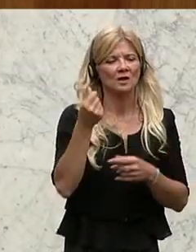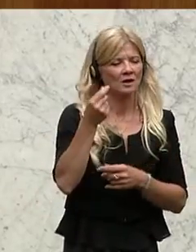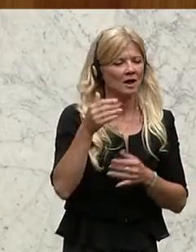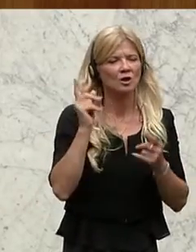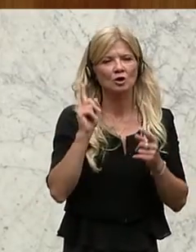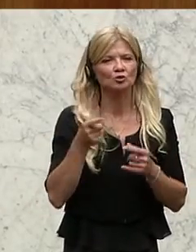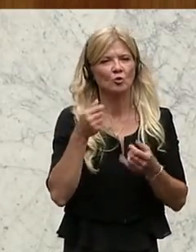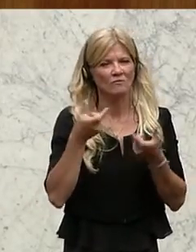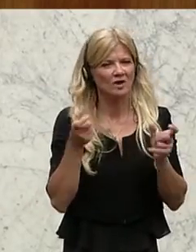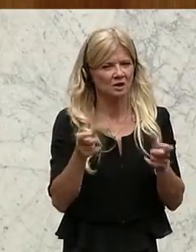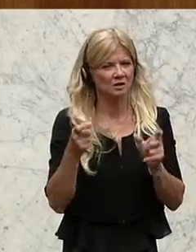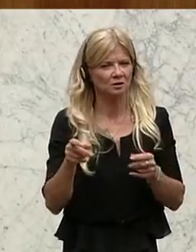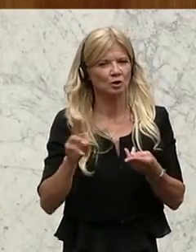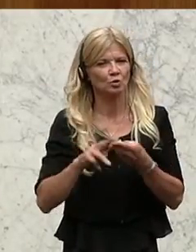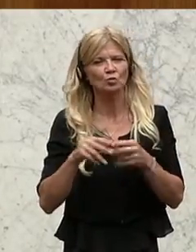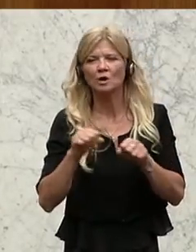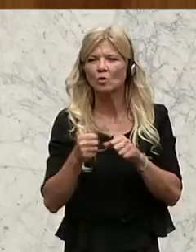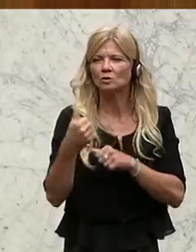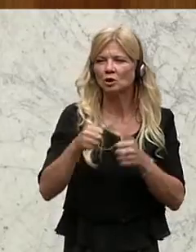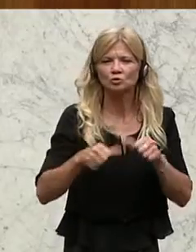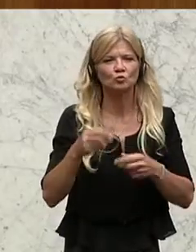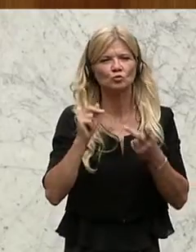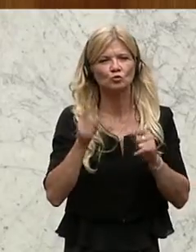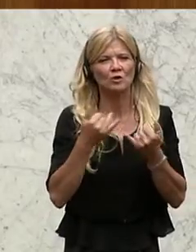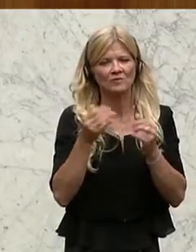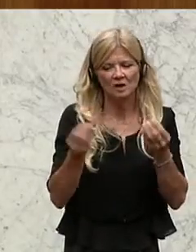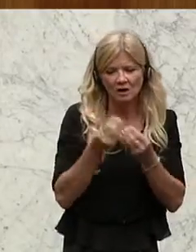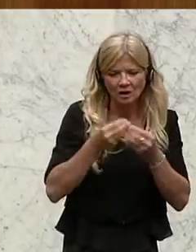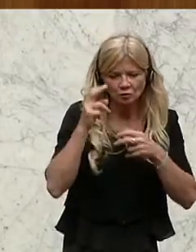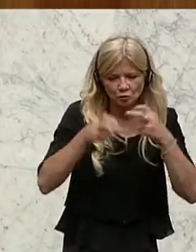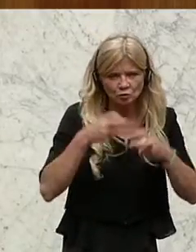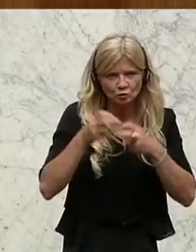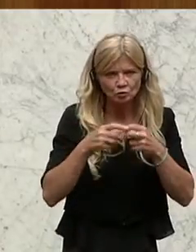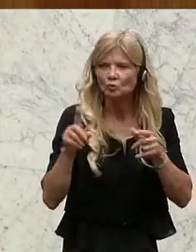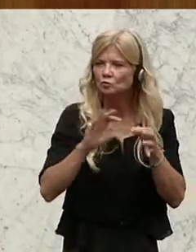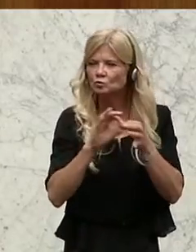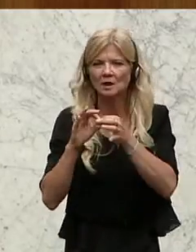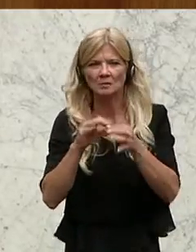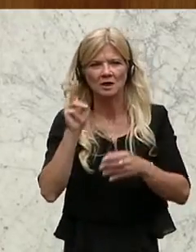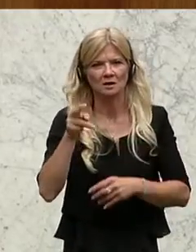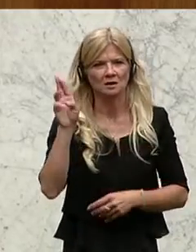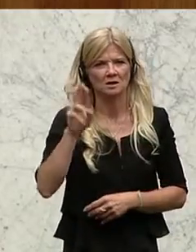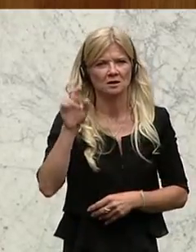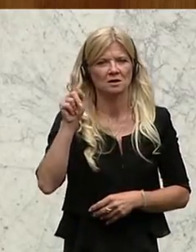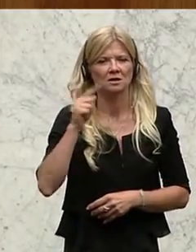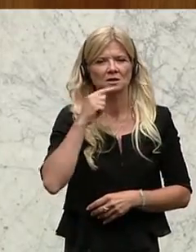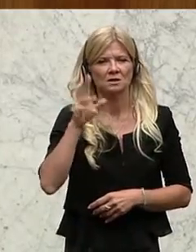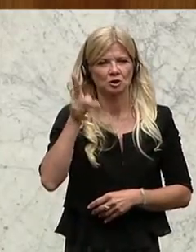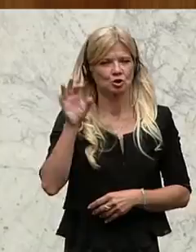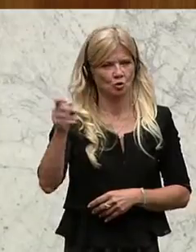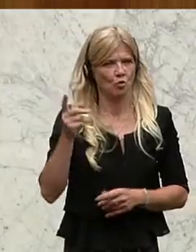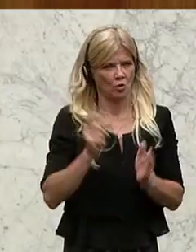homologische und geologische Untersuchungen im Zusammenhang mit CRISCO einzufordern. Die Anträge fanden im